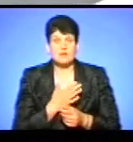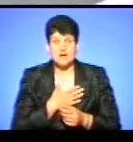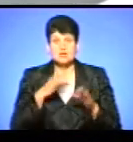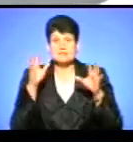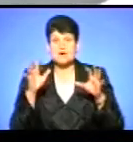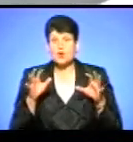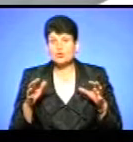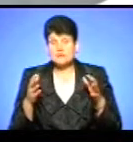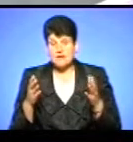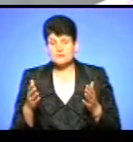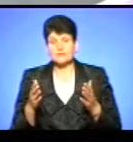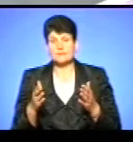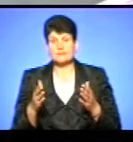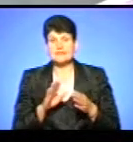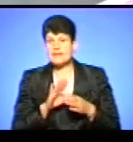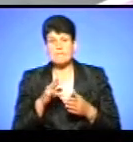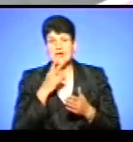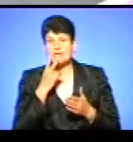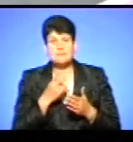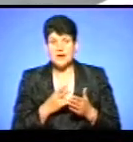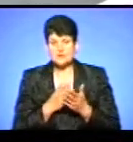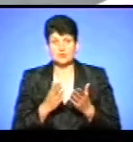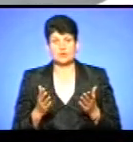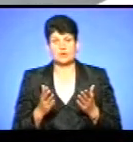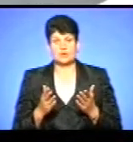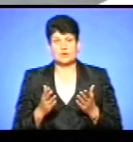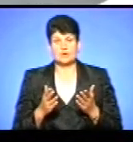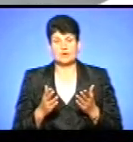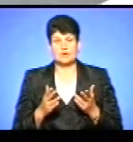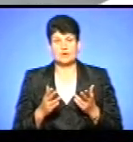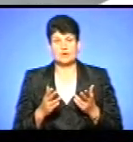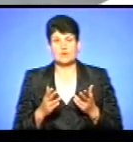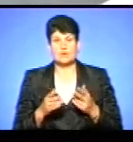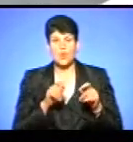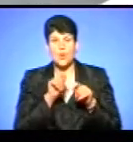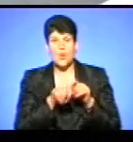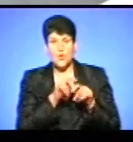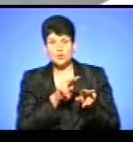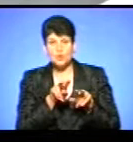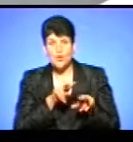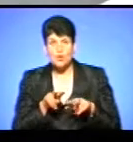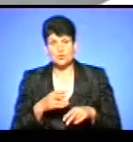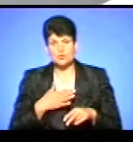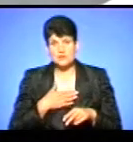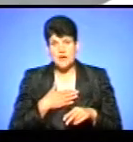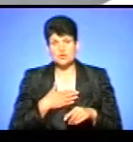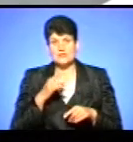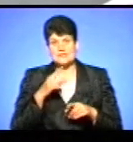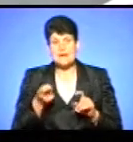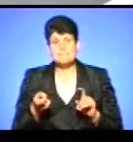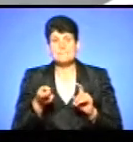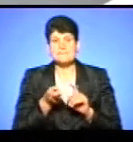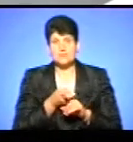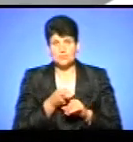законодавством не передбачено безумовного контролю нашого за підключенням за